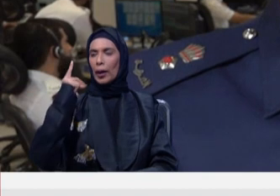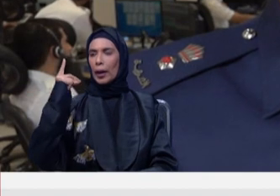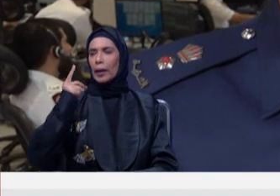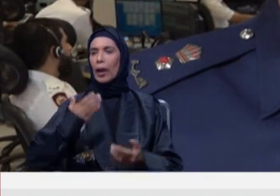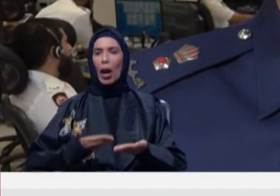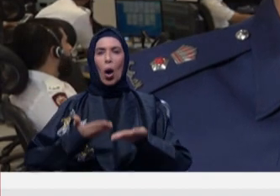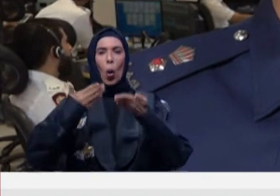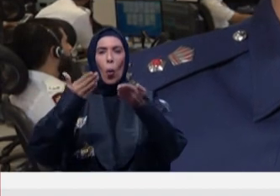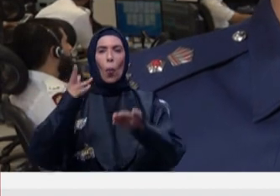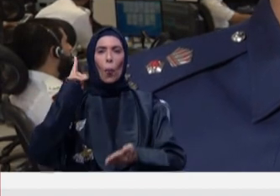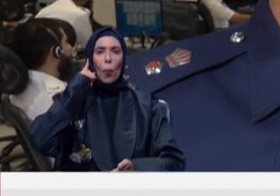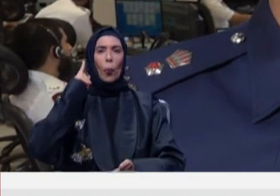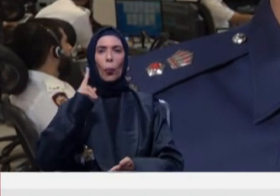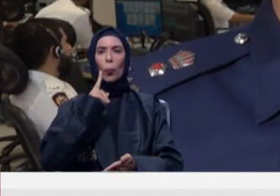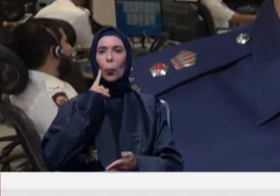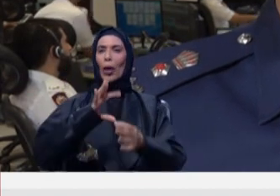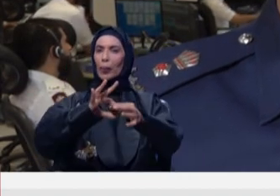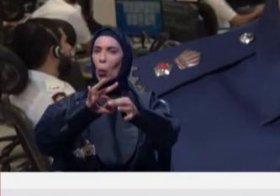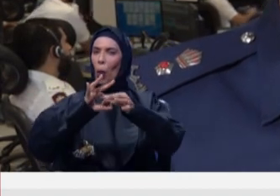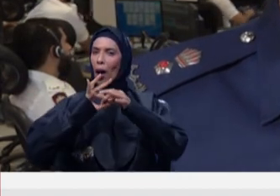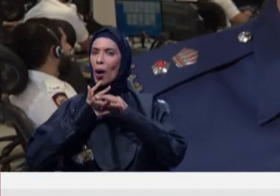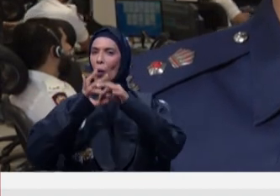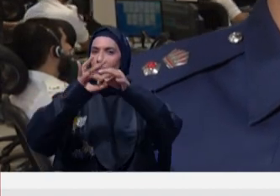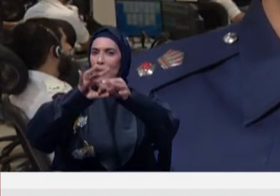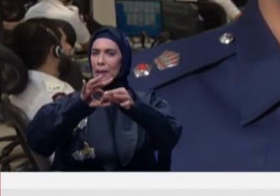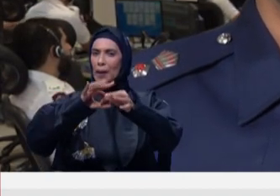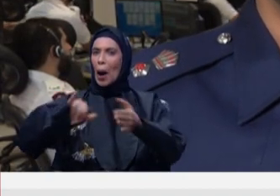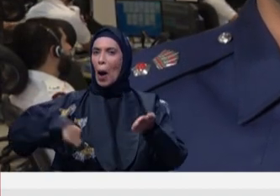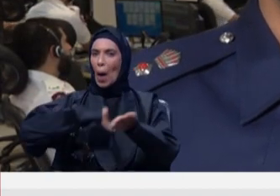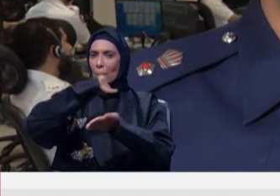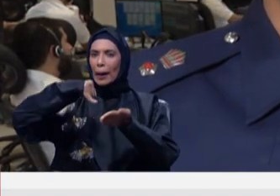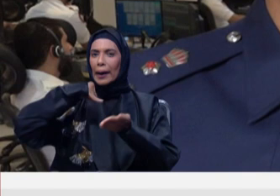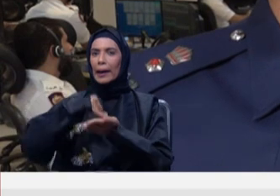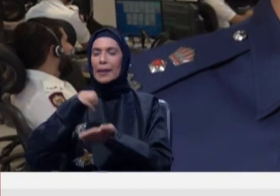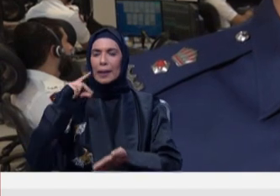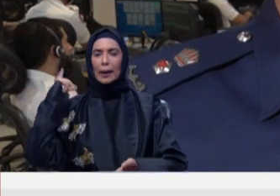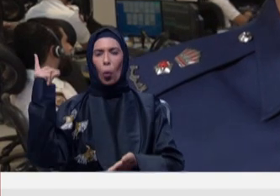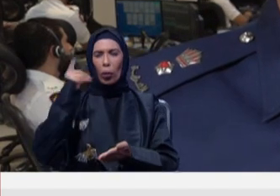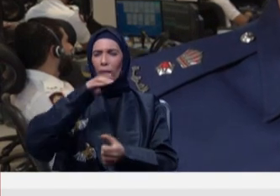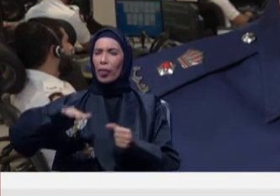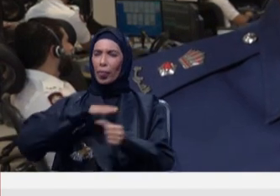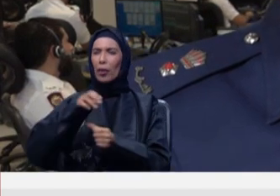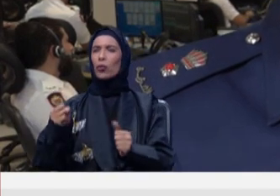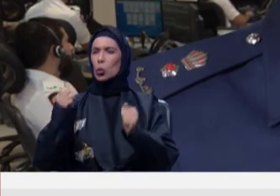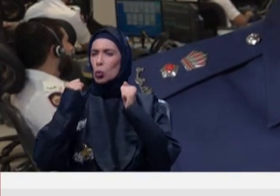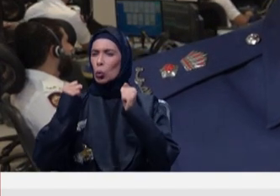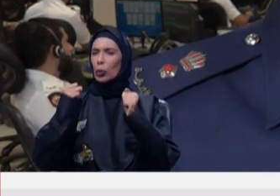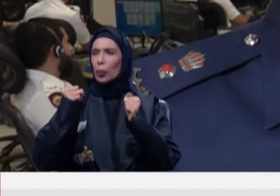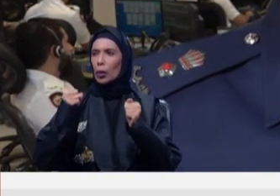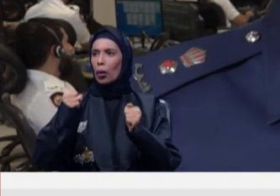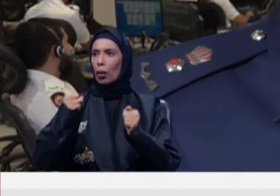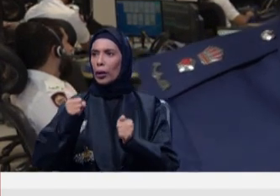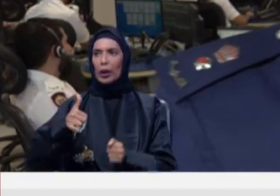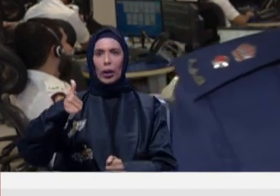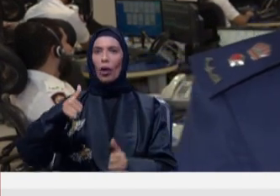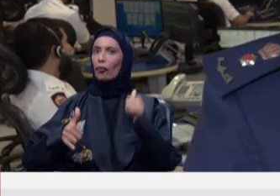لفئة الصم والبكم التواصل مع مركز الطوارئ في حال تعرضهم لأي موقف طارئ أو في حال رغبتهم في تقديم بلاغ